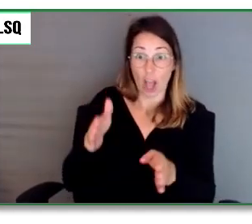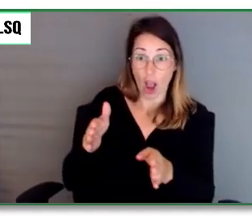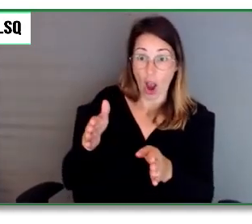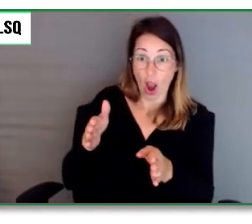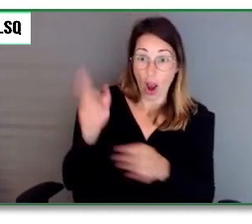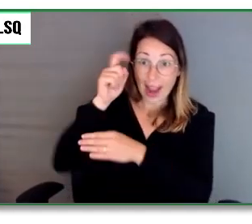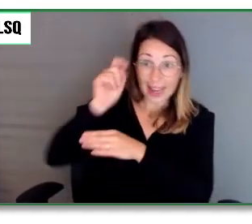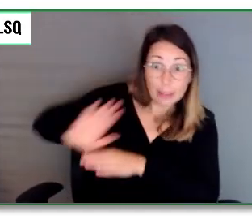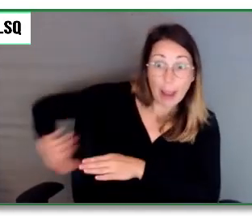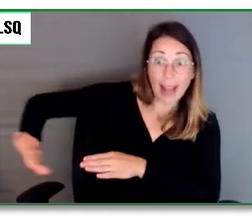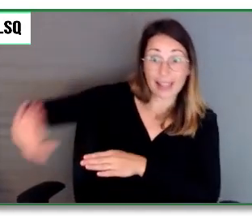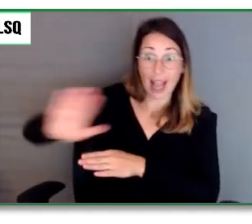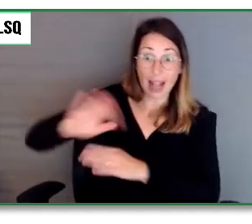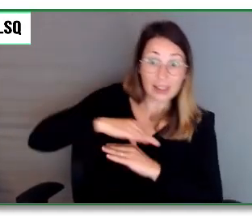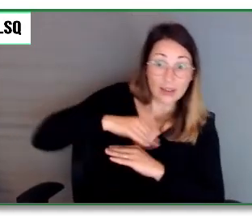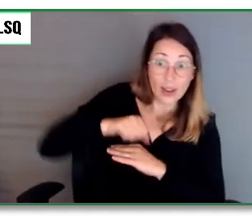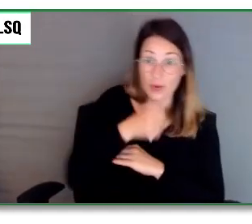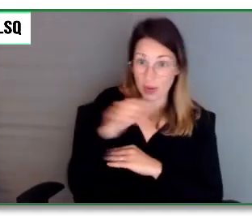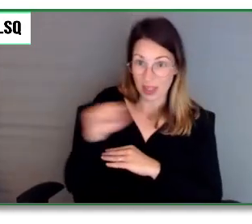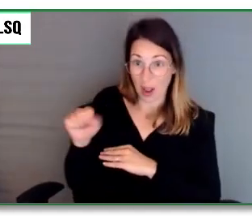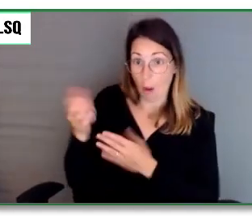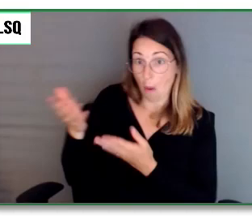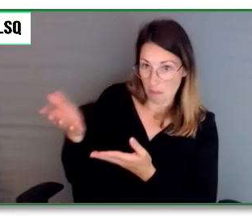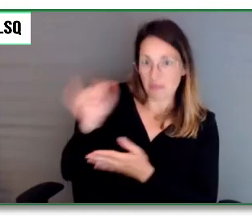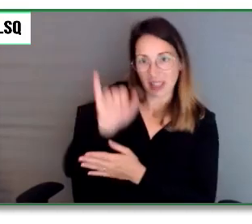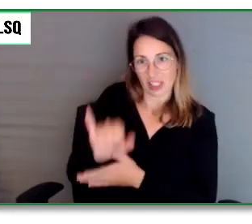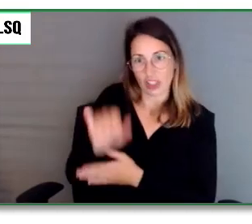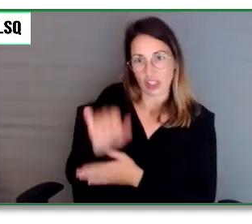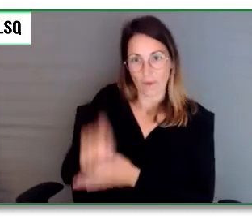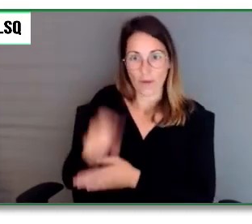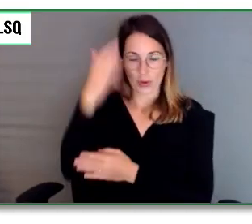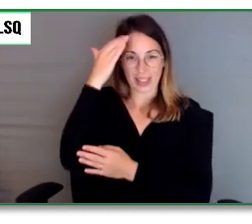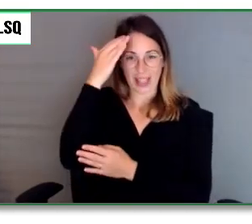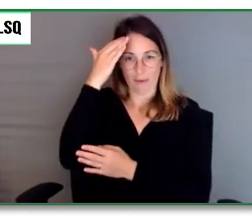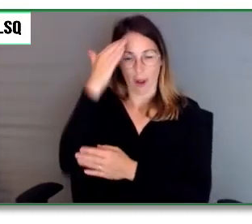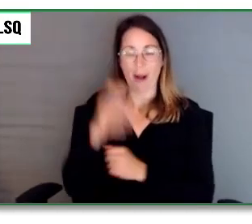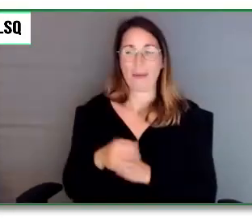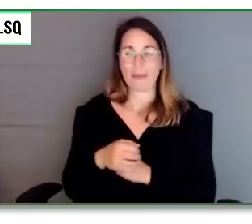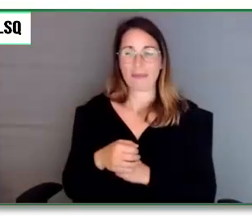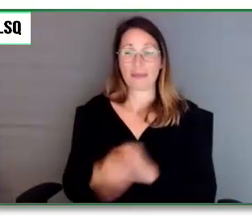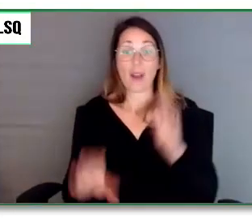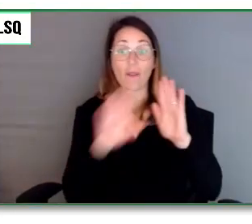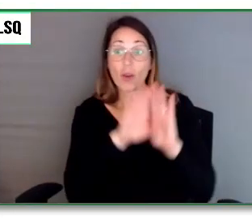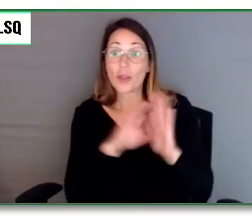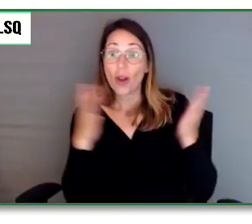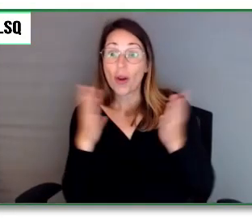groupe des personnes jeunes, plus âgées, certaines des personnes qui sont dans un fêteur roulant, les autres sont debout.